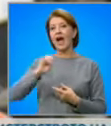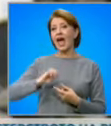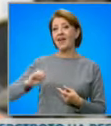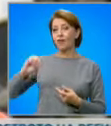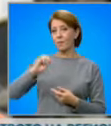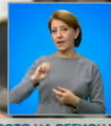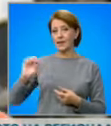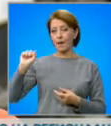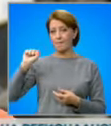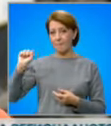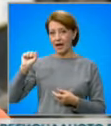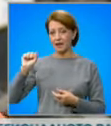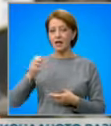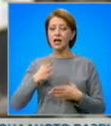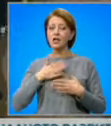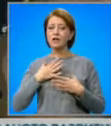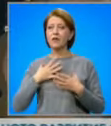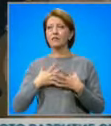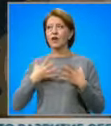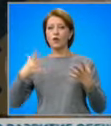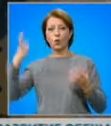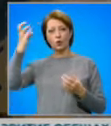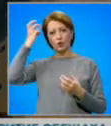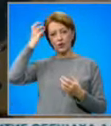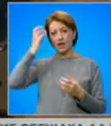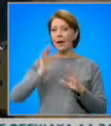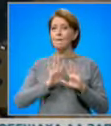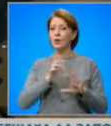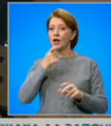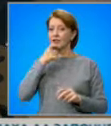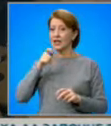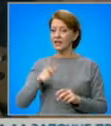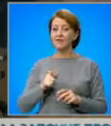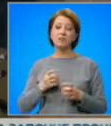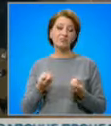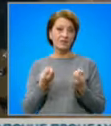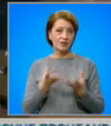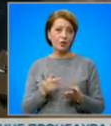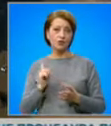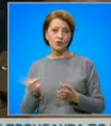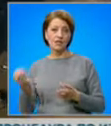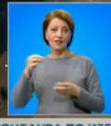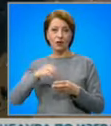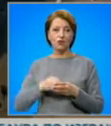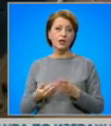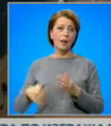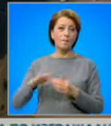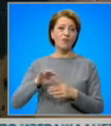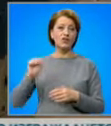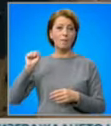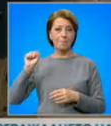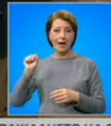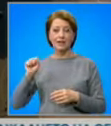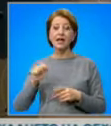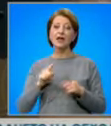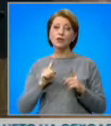реално партия, има е в доста държави. По думите на Петков е възможно и още партии да бъдат включени в новата предизпорна коалиция. Те